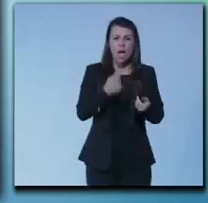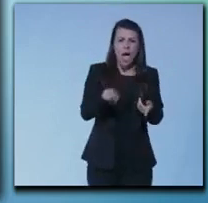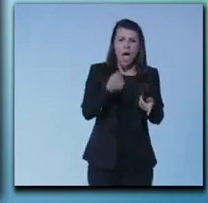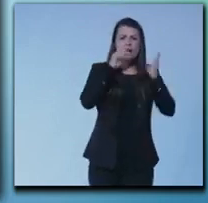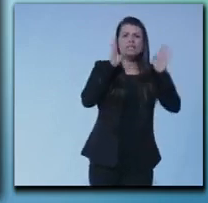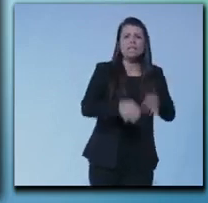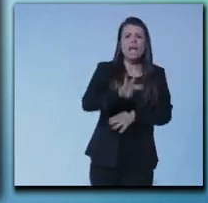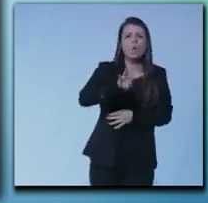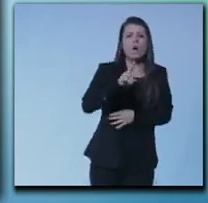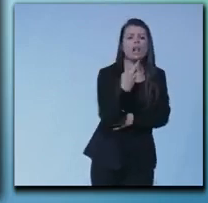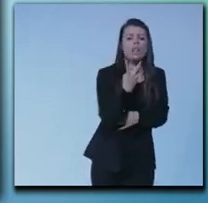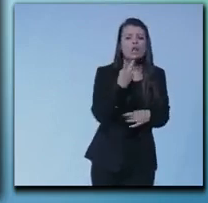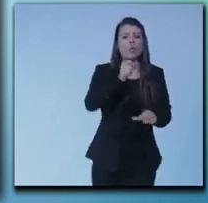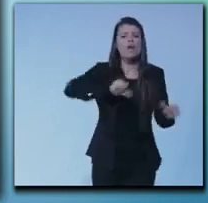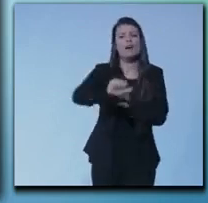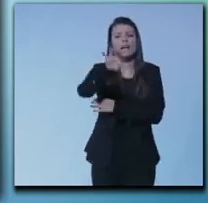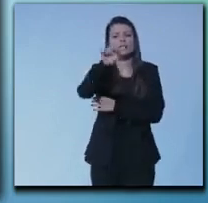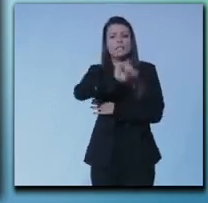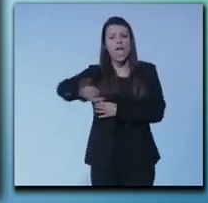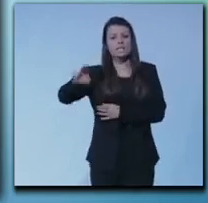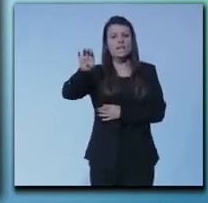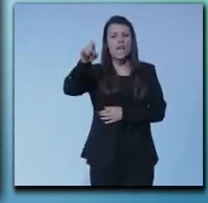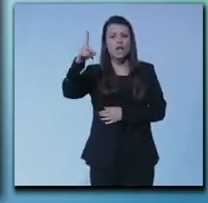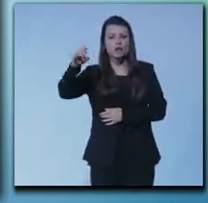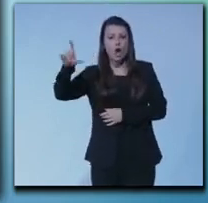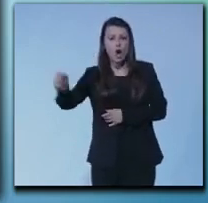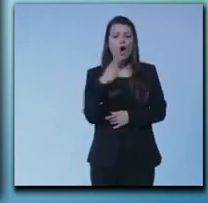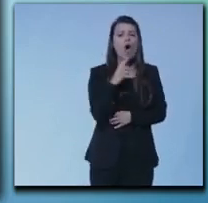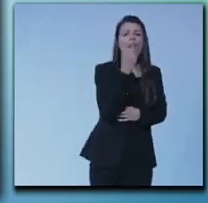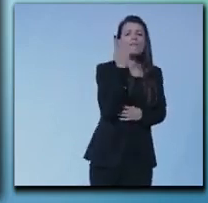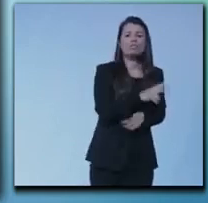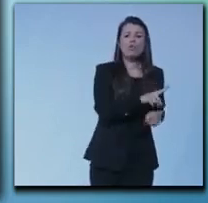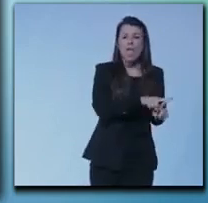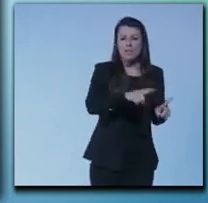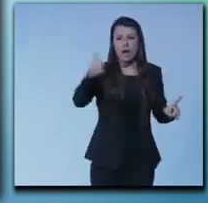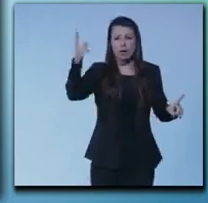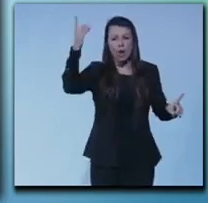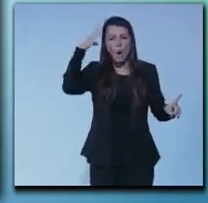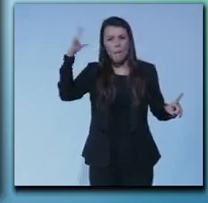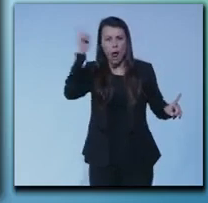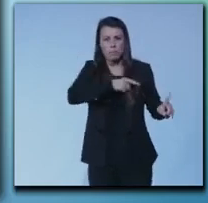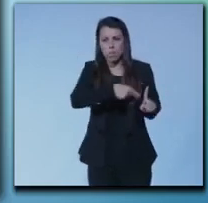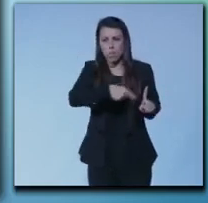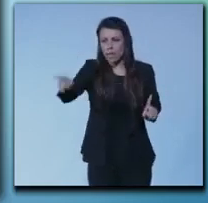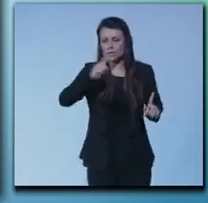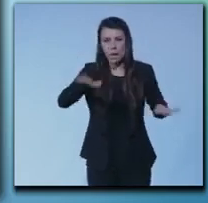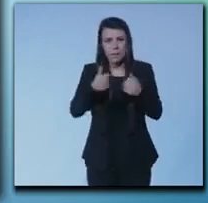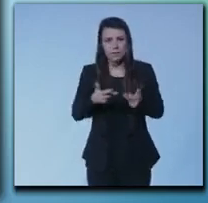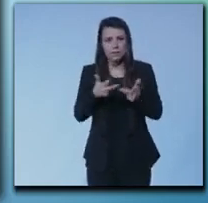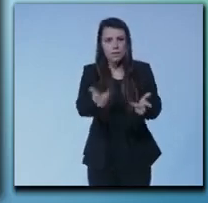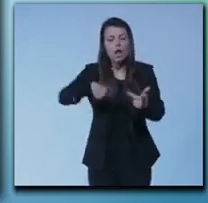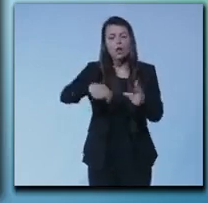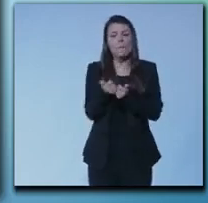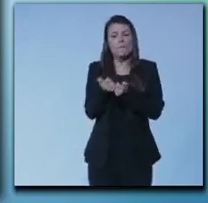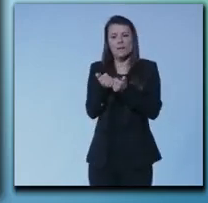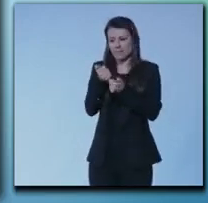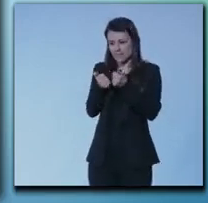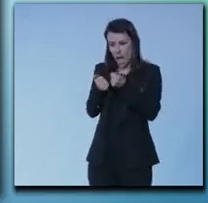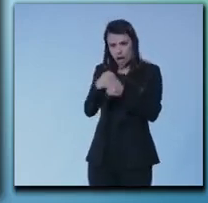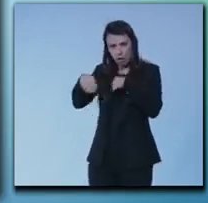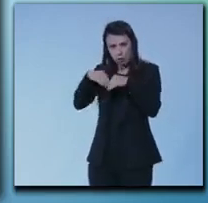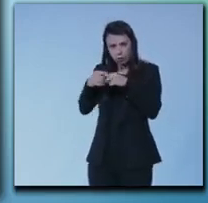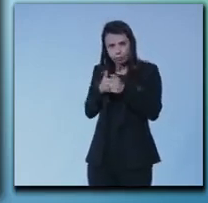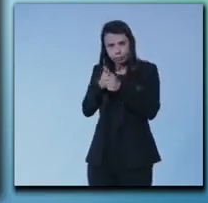variante est di Edolo la Vigeva non malpensa l'ho detto stamattina la stiamo seguendo per messaggio il